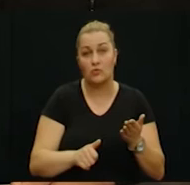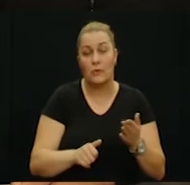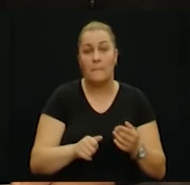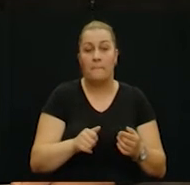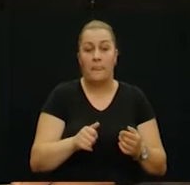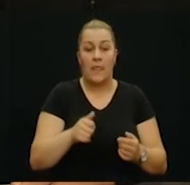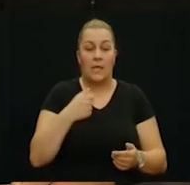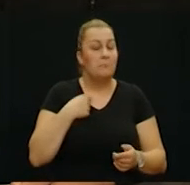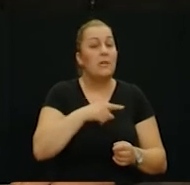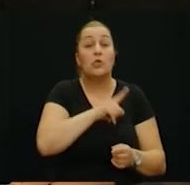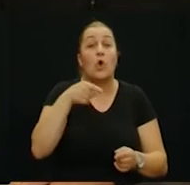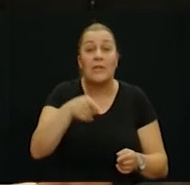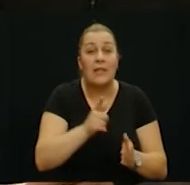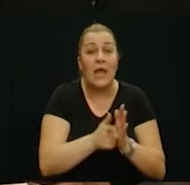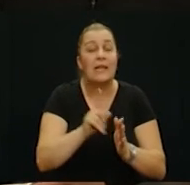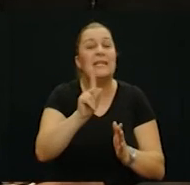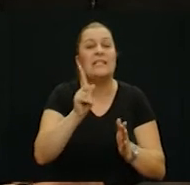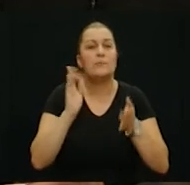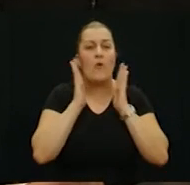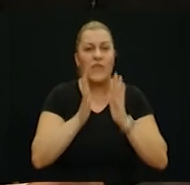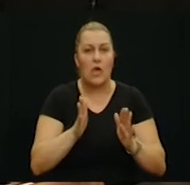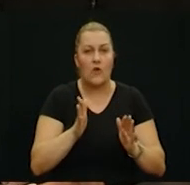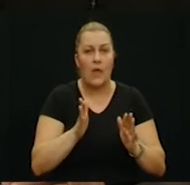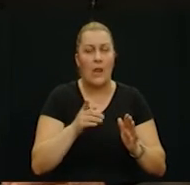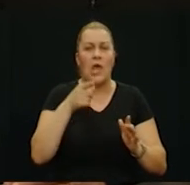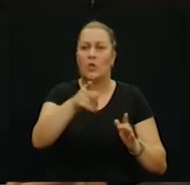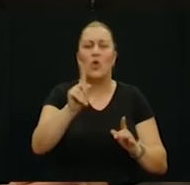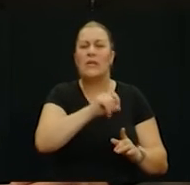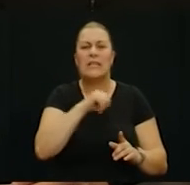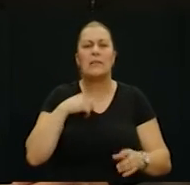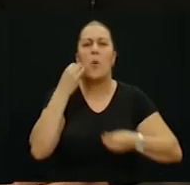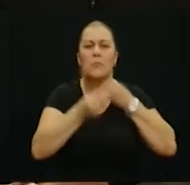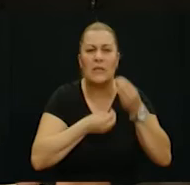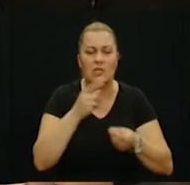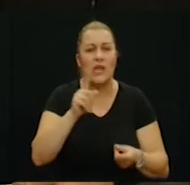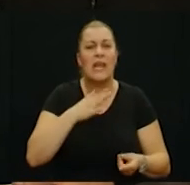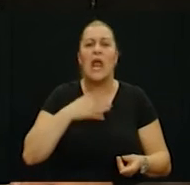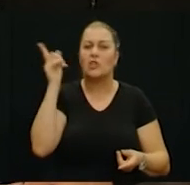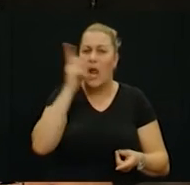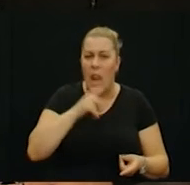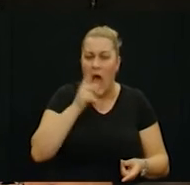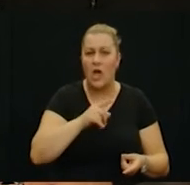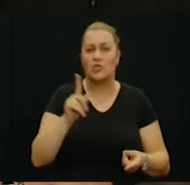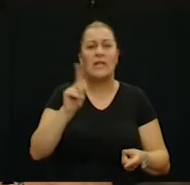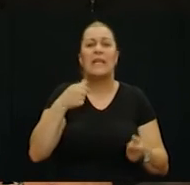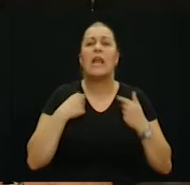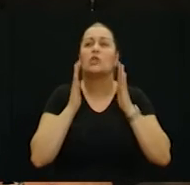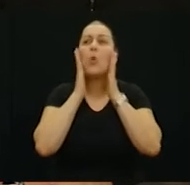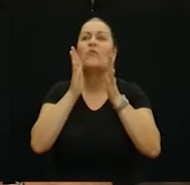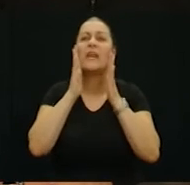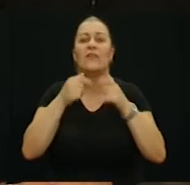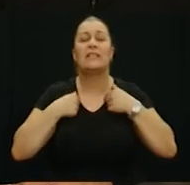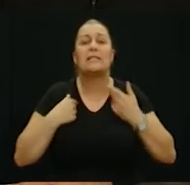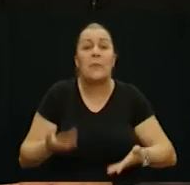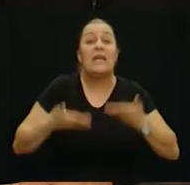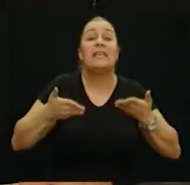mi do tada nismo vjerovali ali ne to nije priča to nije naša laž to nije naše uvjeravanje da bi mi